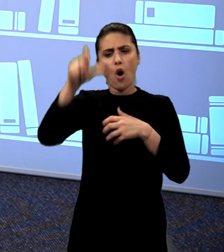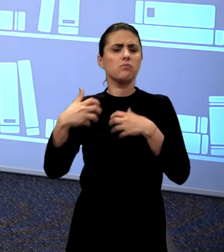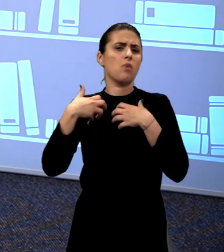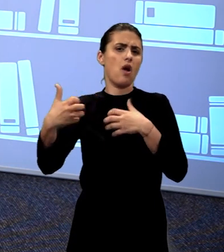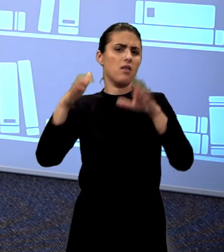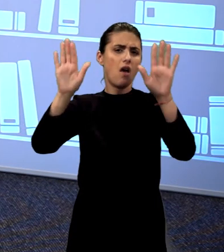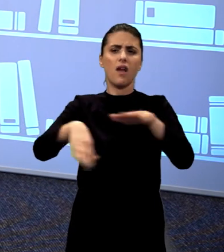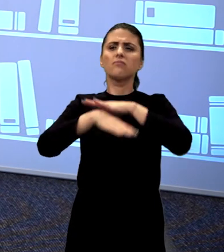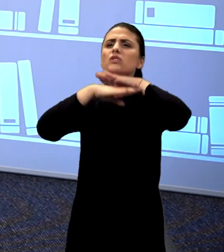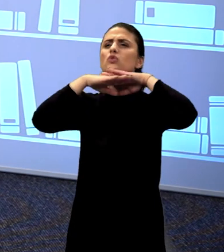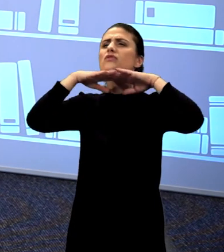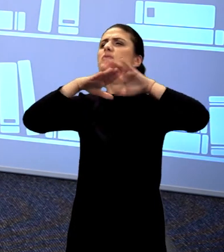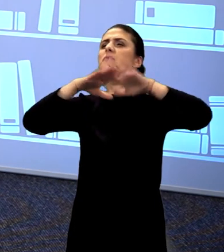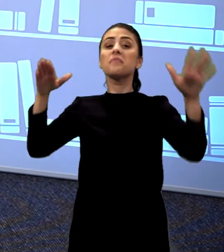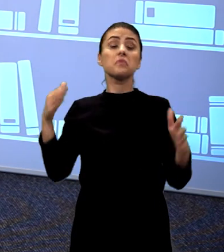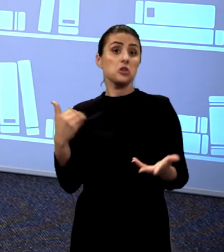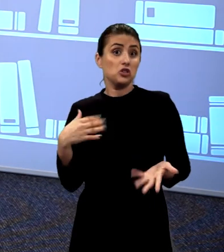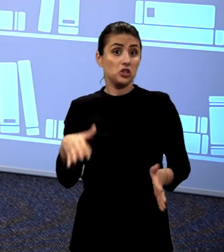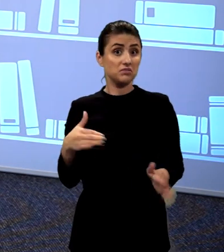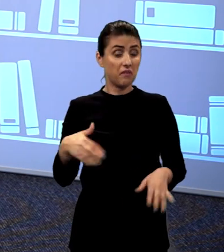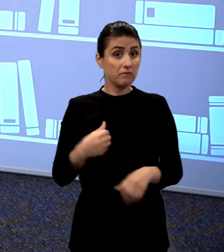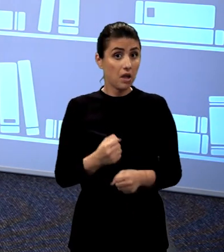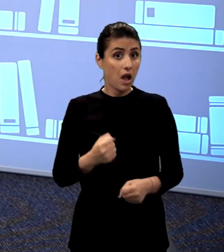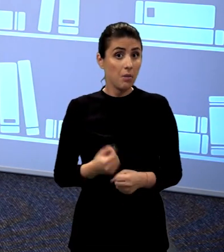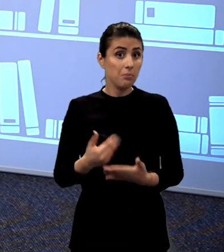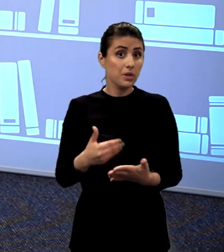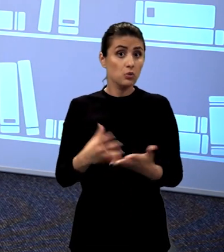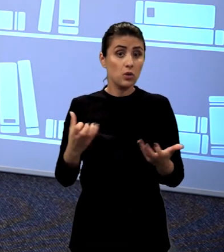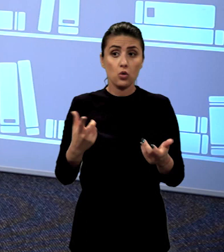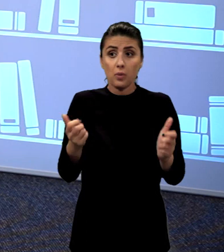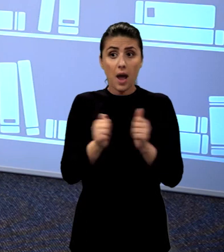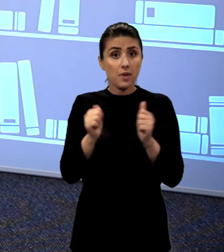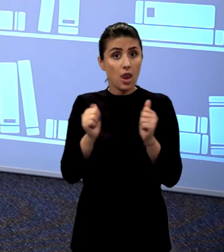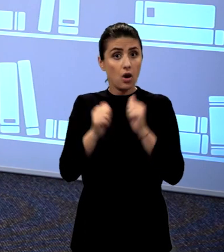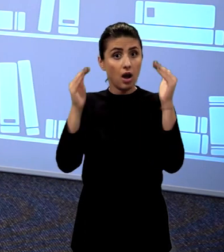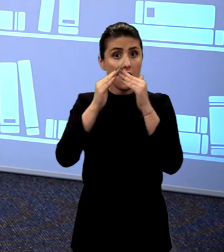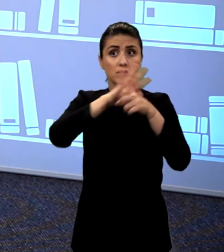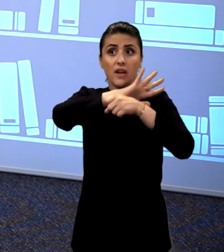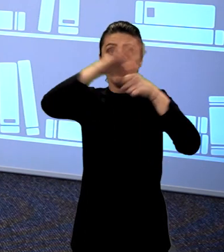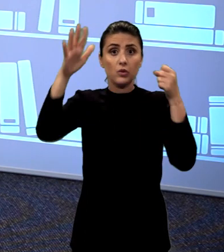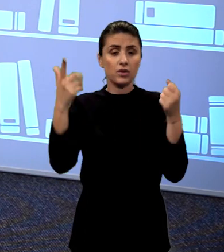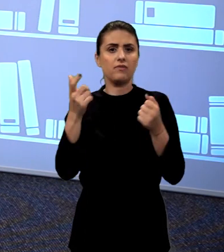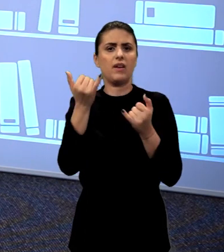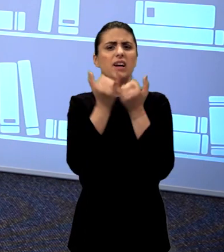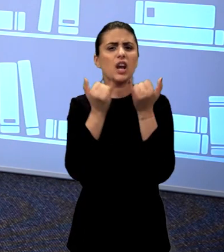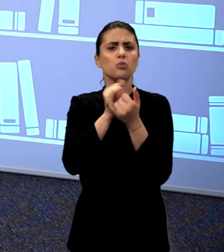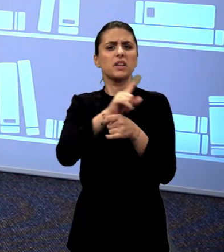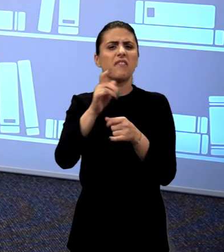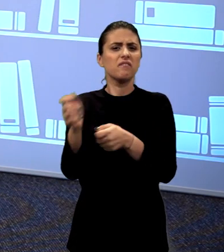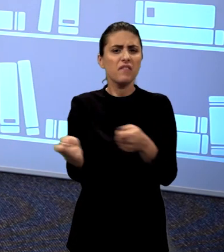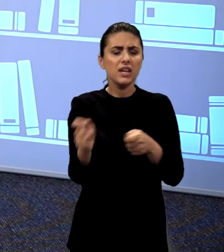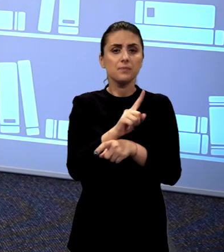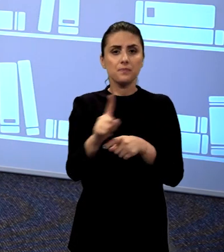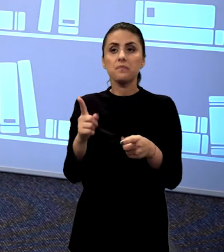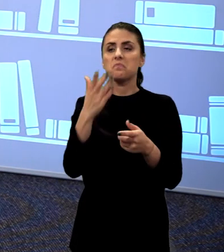El se gândea în sinea lui zicând, ce voi face fiindcă nu mai am unde să-mi adun roadele. Și a mai zis, iată ce voi face,